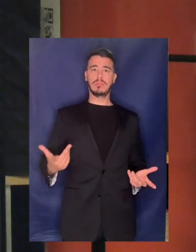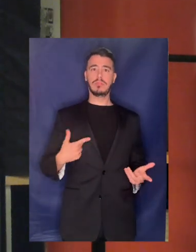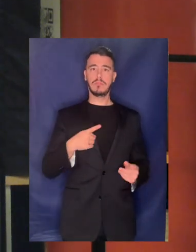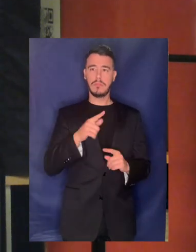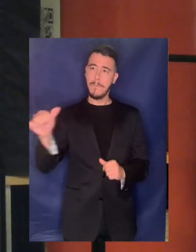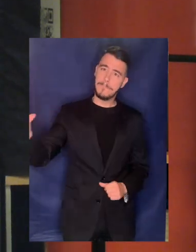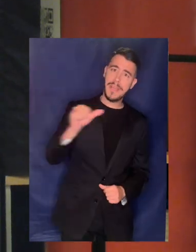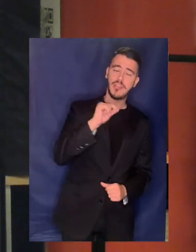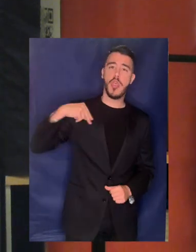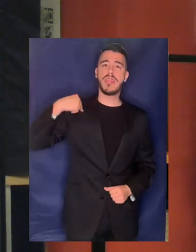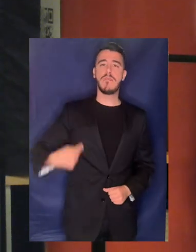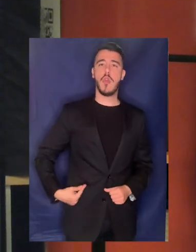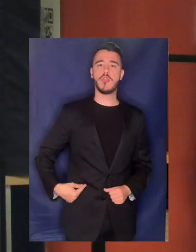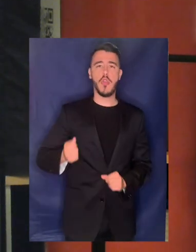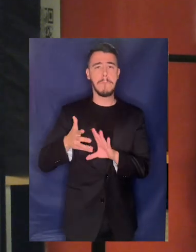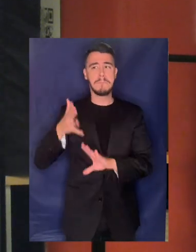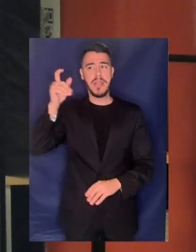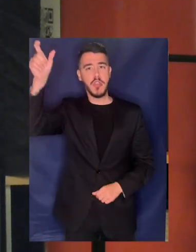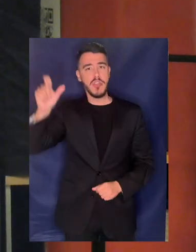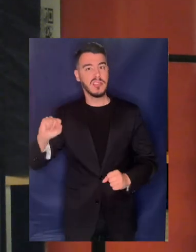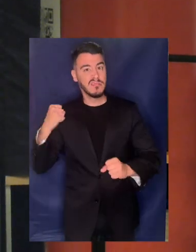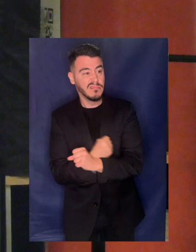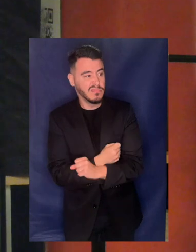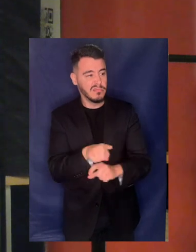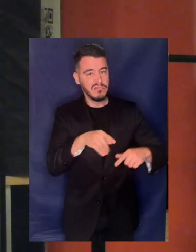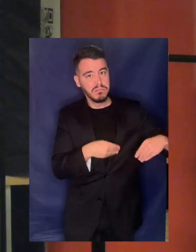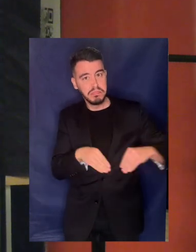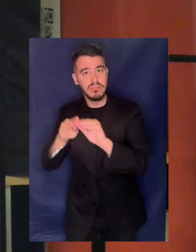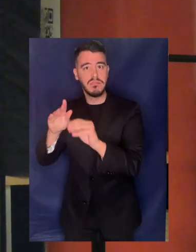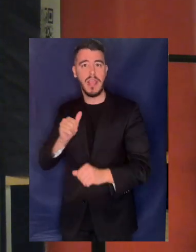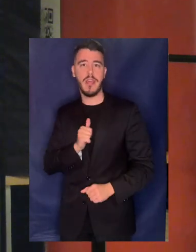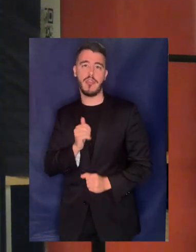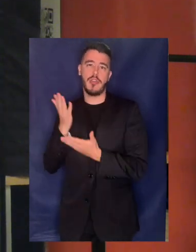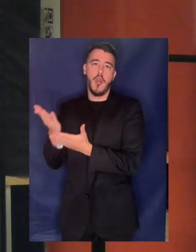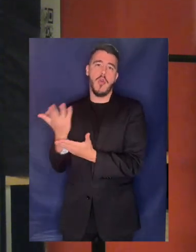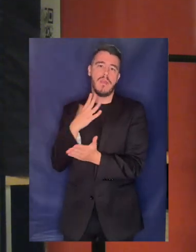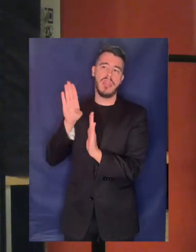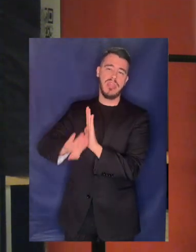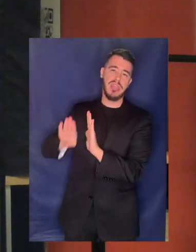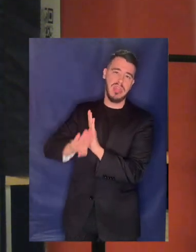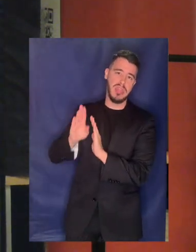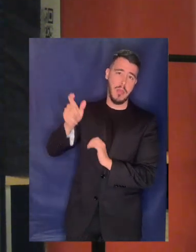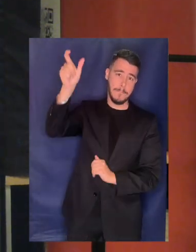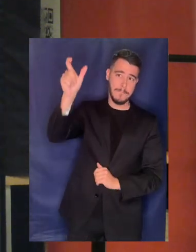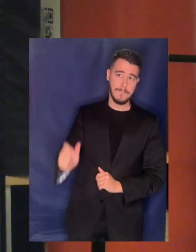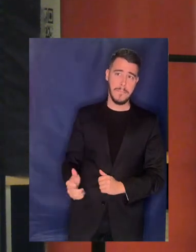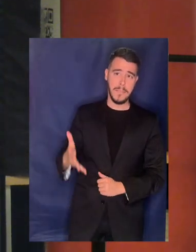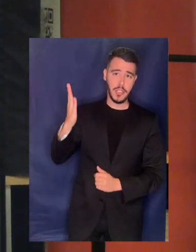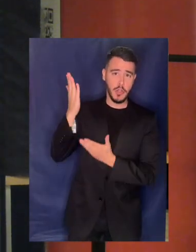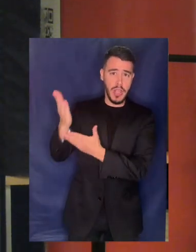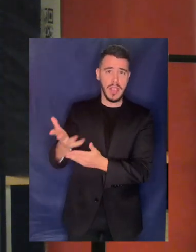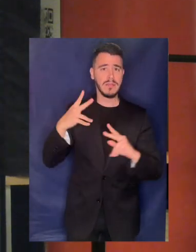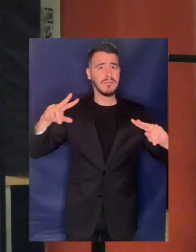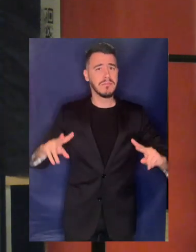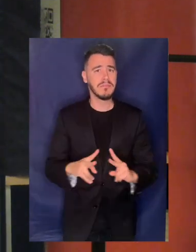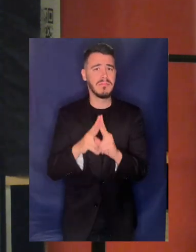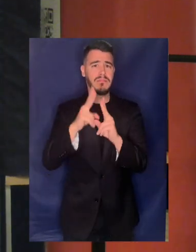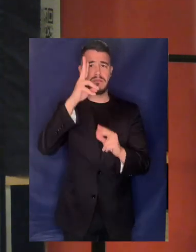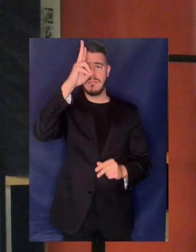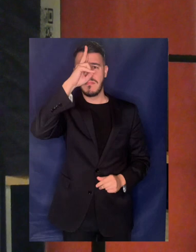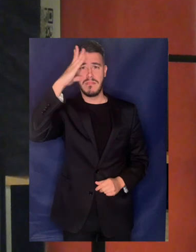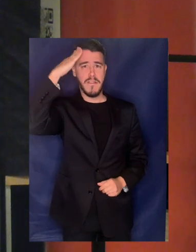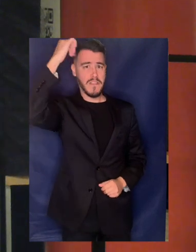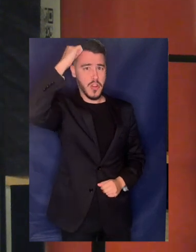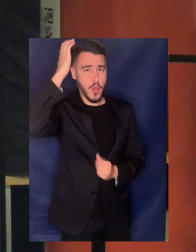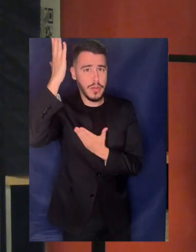και μας φέρνει πιο κοντά στα καινούρια οικονομικά Λοιπόν, αλλά βέβαια ακούσατε και για το Παρίς, το Περολίνο τη Βουδαπέστη, την Άθολο